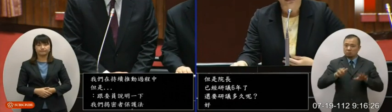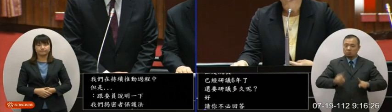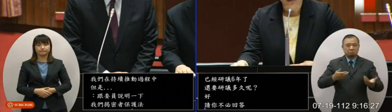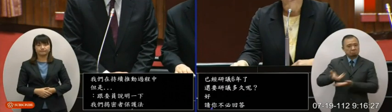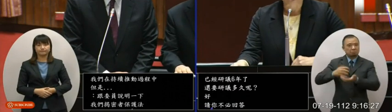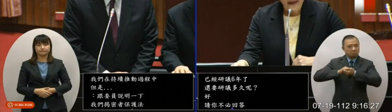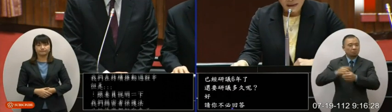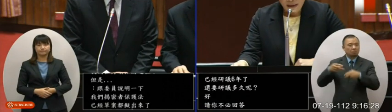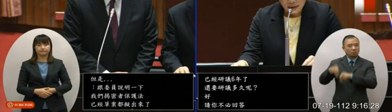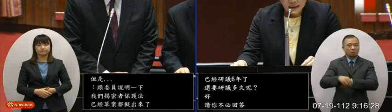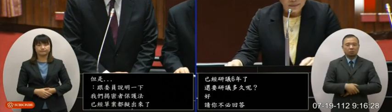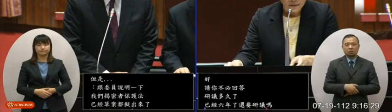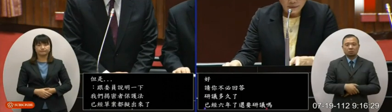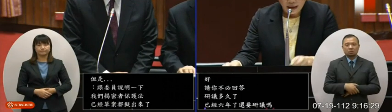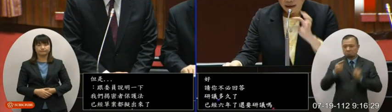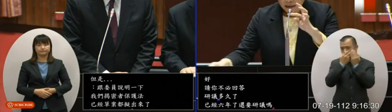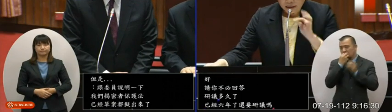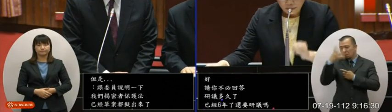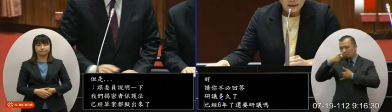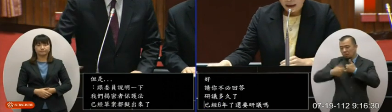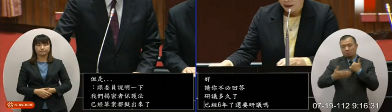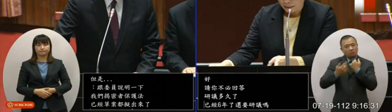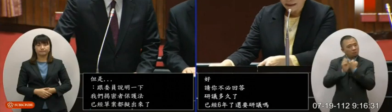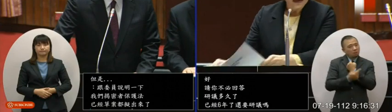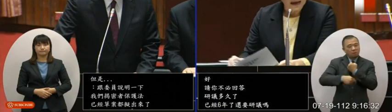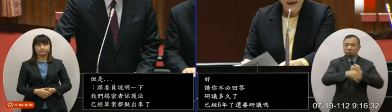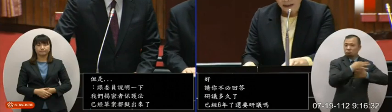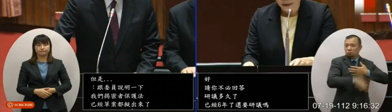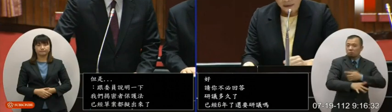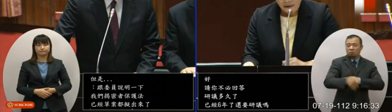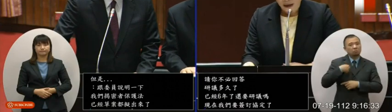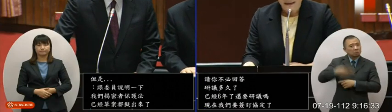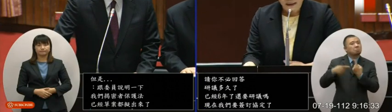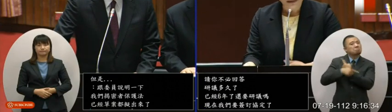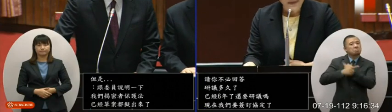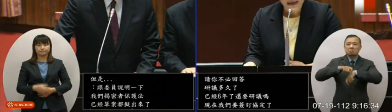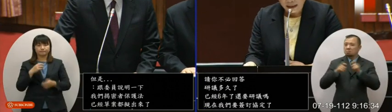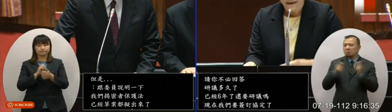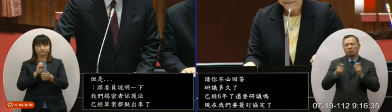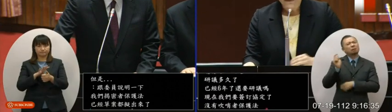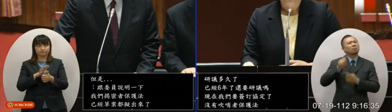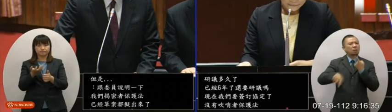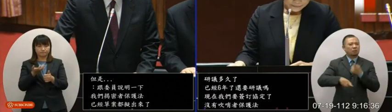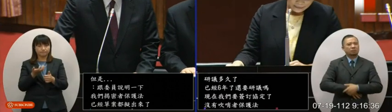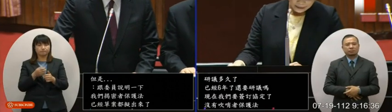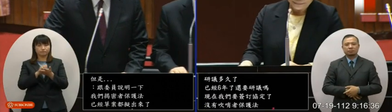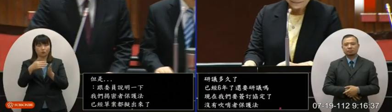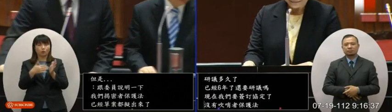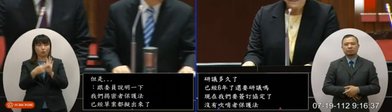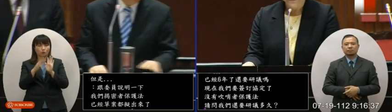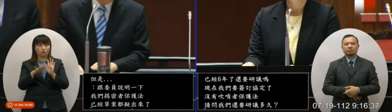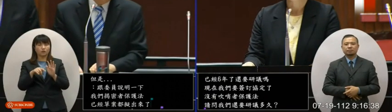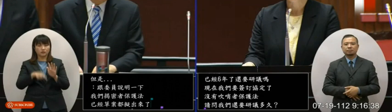这个协定了那没有这个吹哨者保护法请问我们还要研议多久这个是不应该的我刚才跟委员报